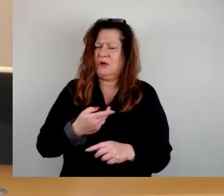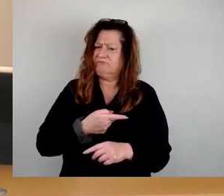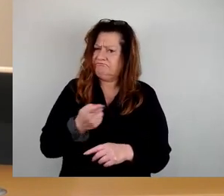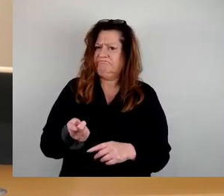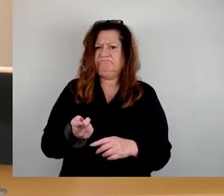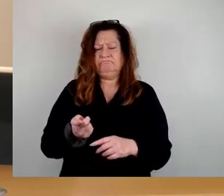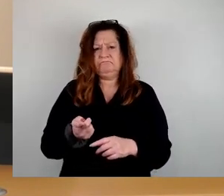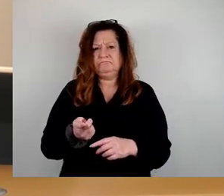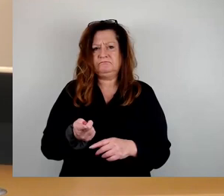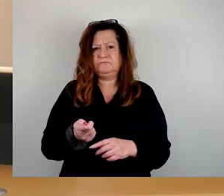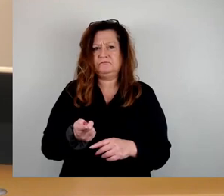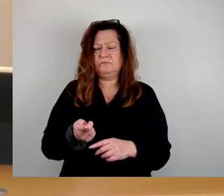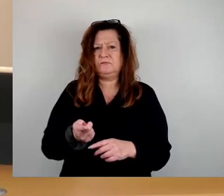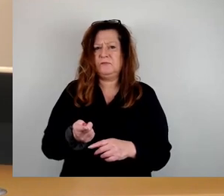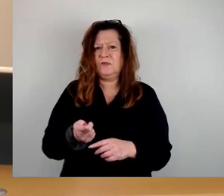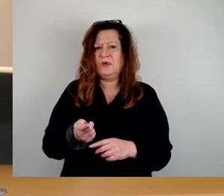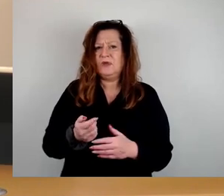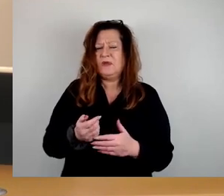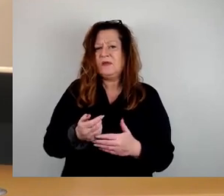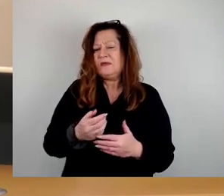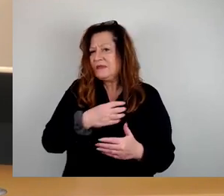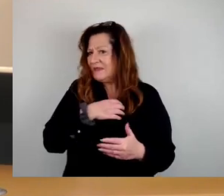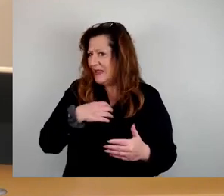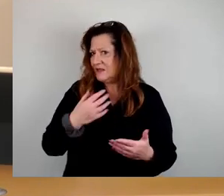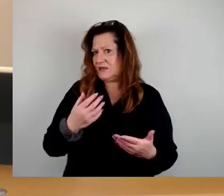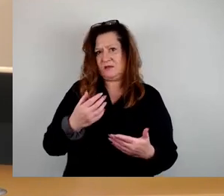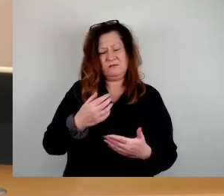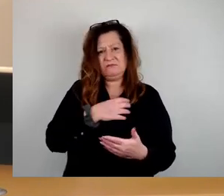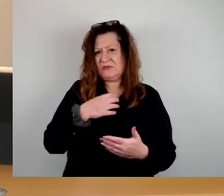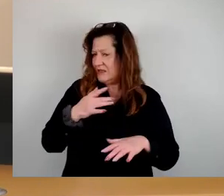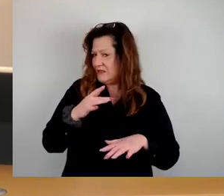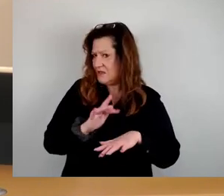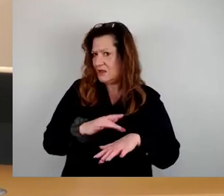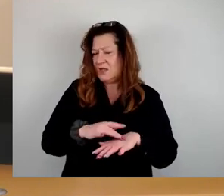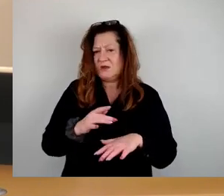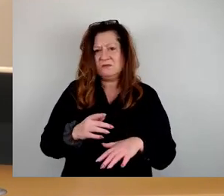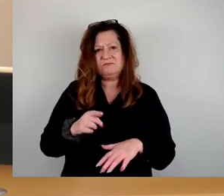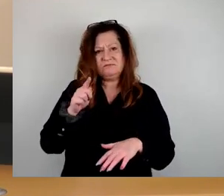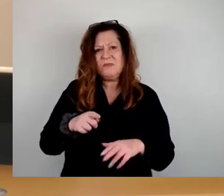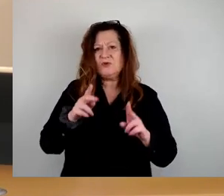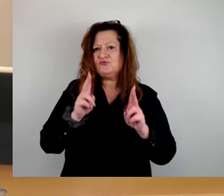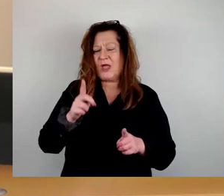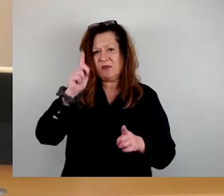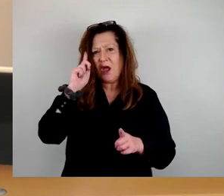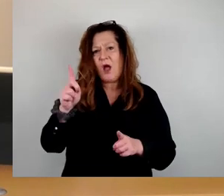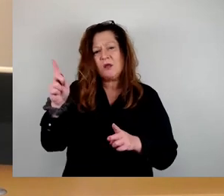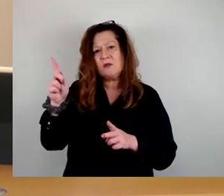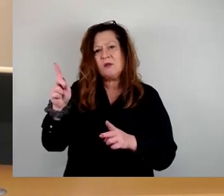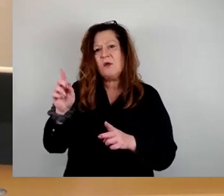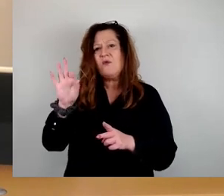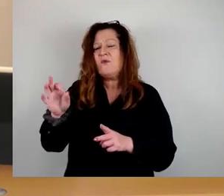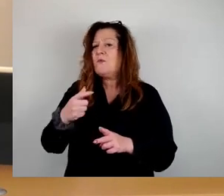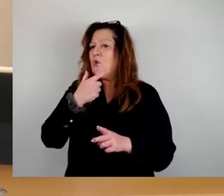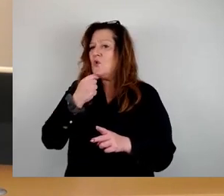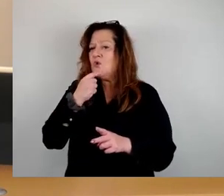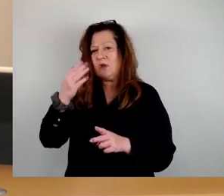Die große Mehrheit der Dresdnerinnen und Dresdner und die überwältigende Mehrheit in diesem Stadtrat stehen an der Seite der menschenjüdischen Glaubens.